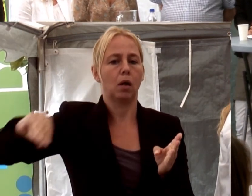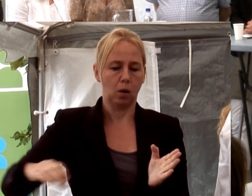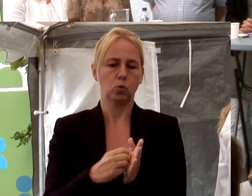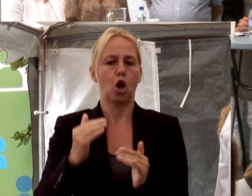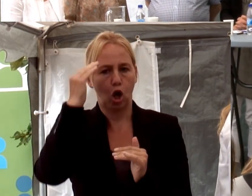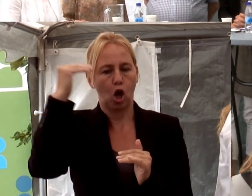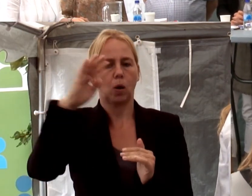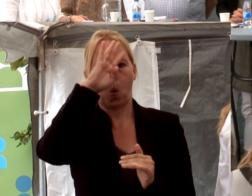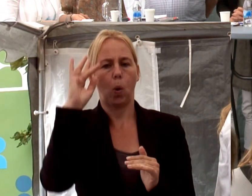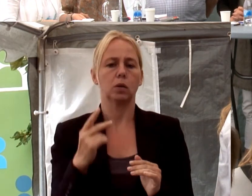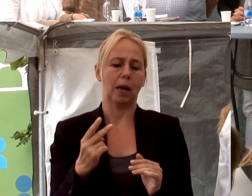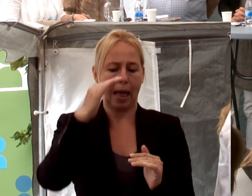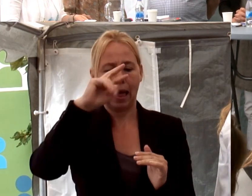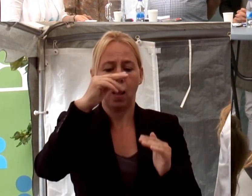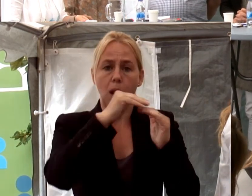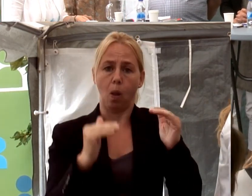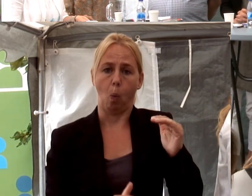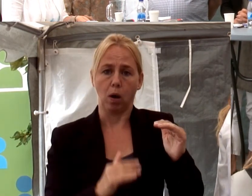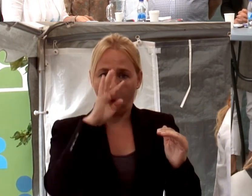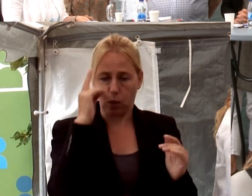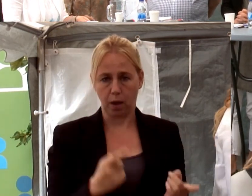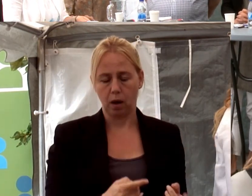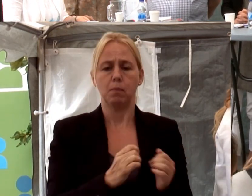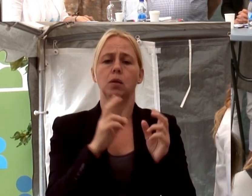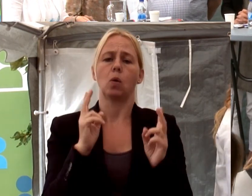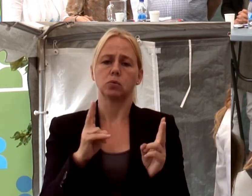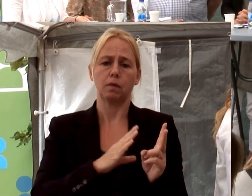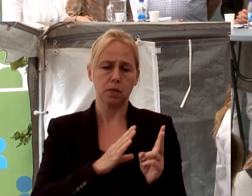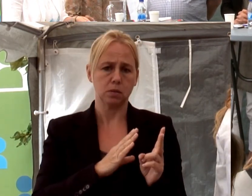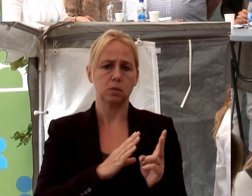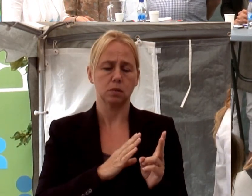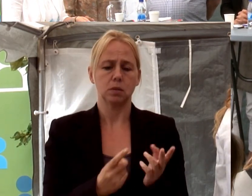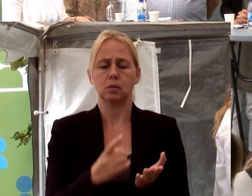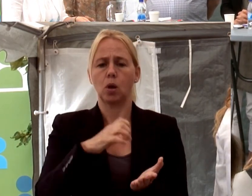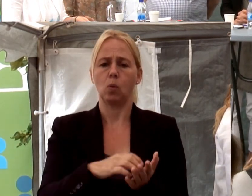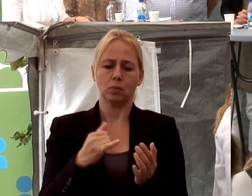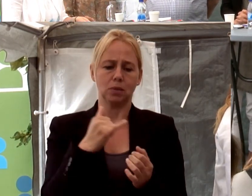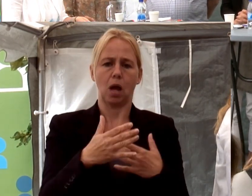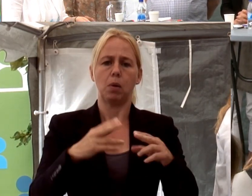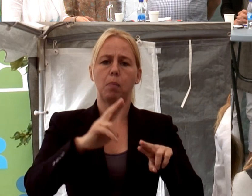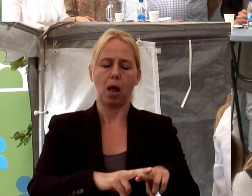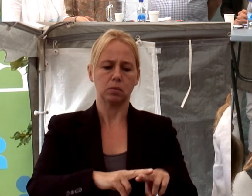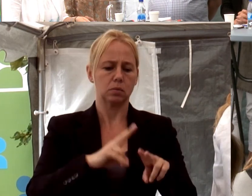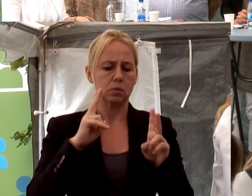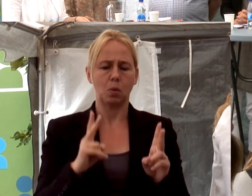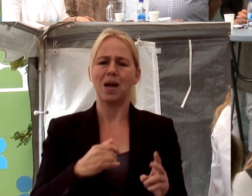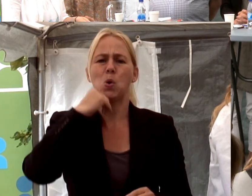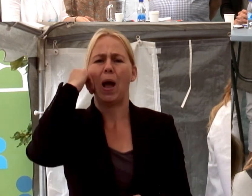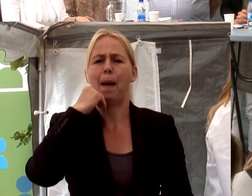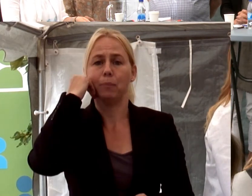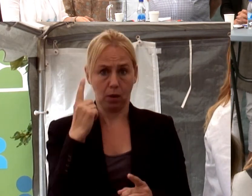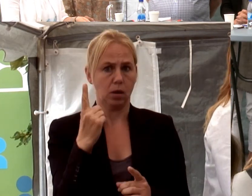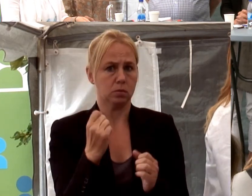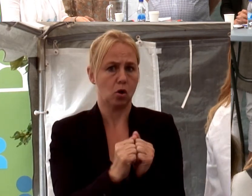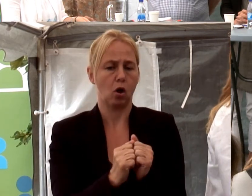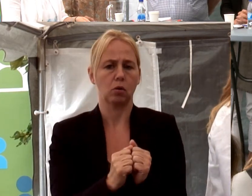av din höga ålder eller din låga ålder. Men sen har vi även situationen på arbetsplatsen. Skämt kan vara ett sånt